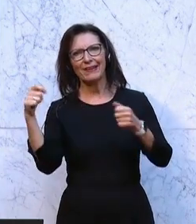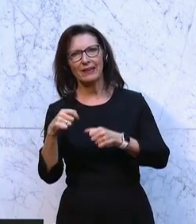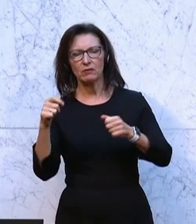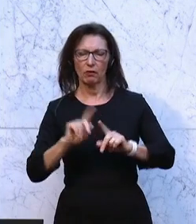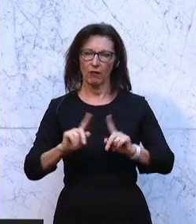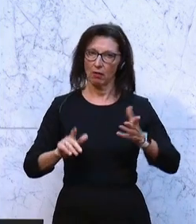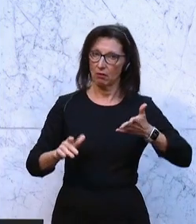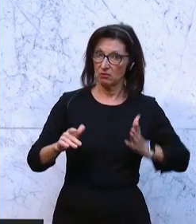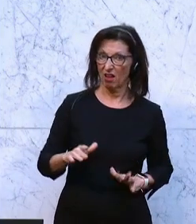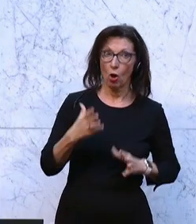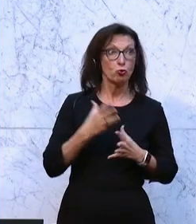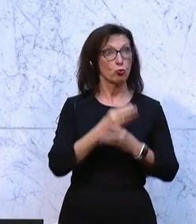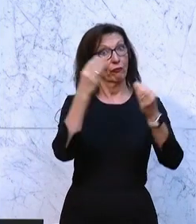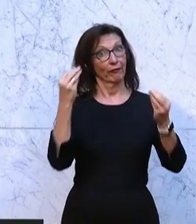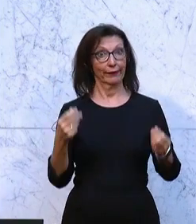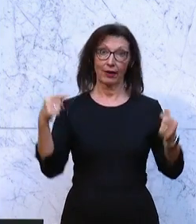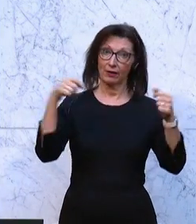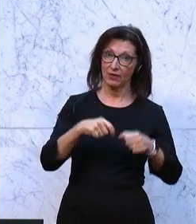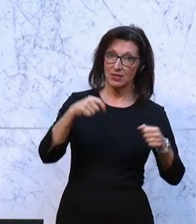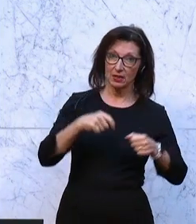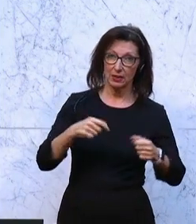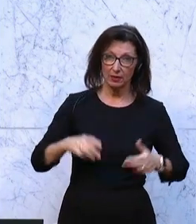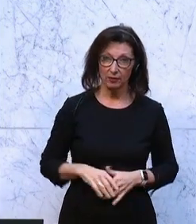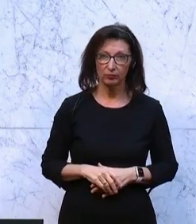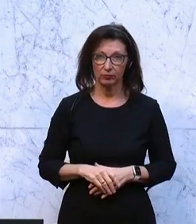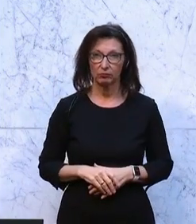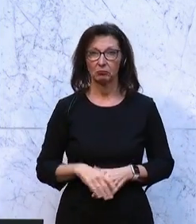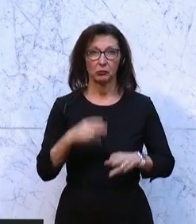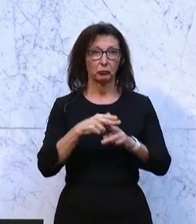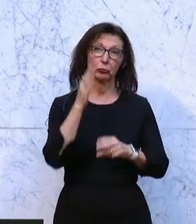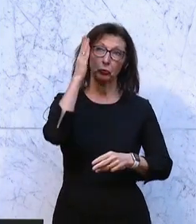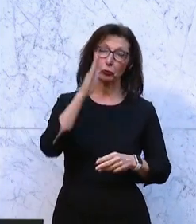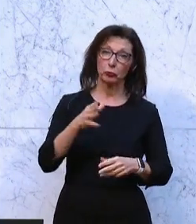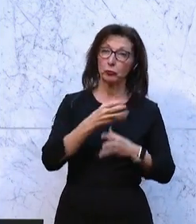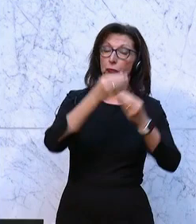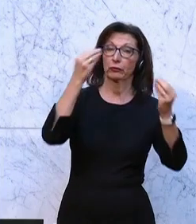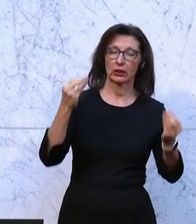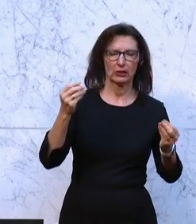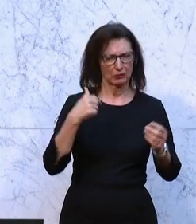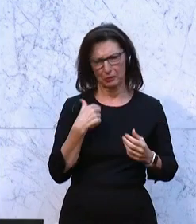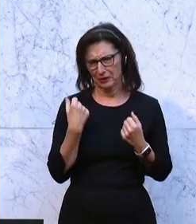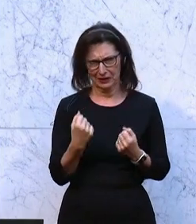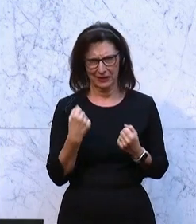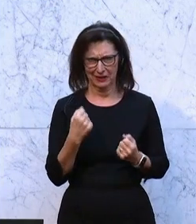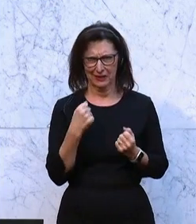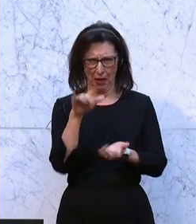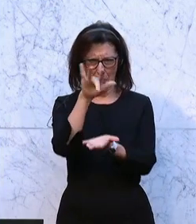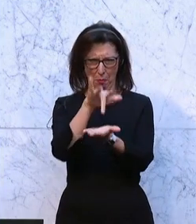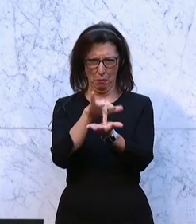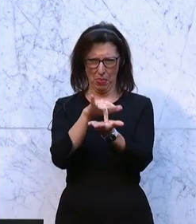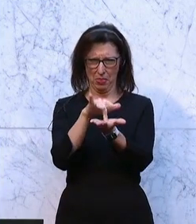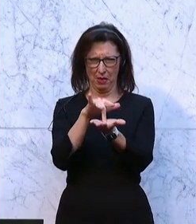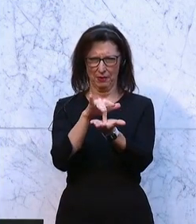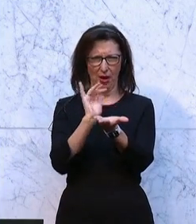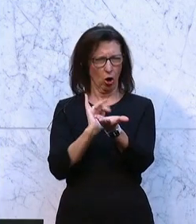der anderen Seite viel zu viel investiert worden ist und investiert wird in die Zukunft, dann bin ich mir ganz sicher, dass die goldene Mitte der richtige